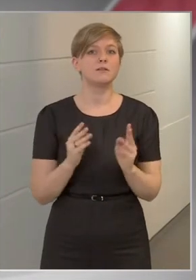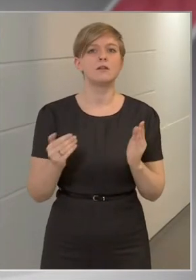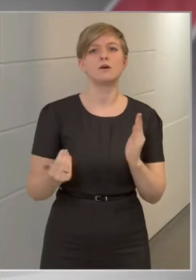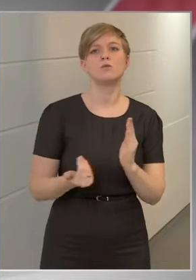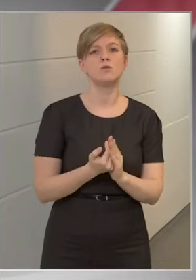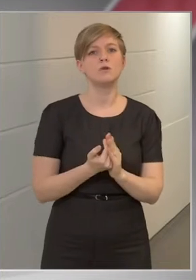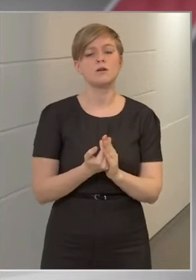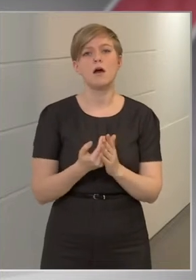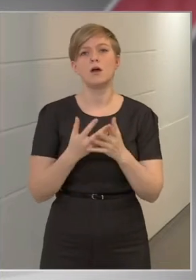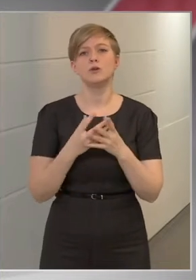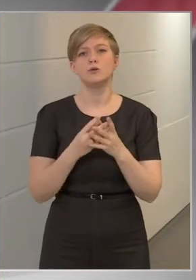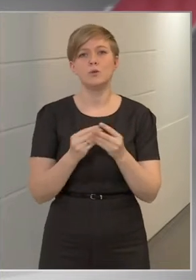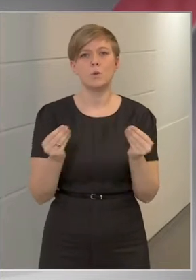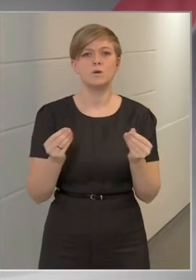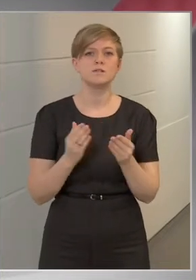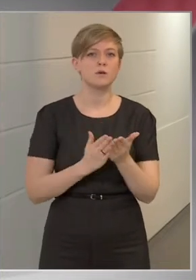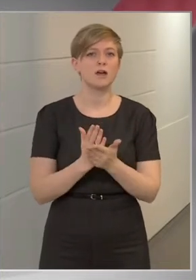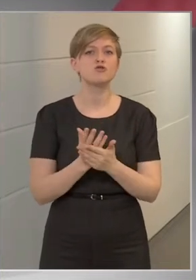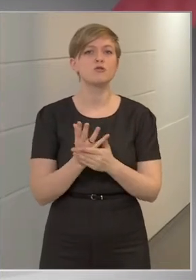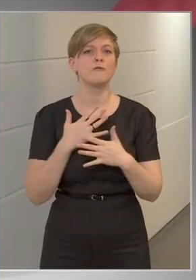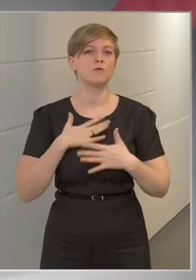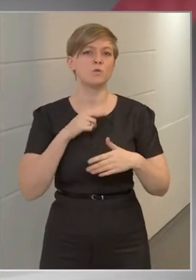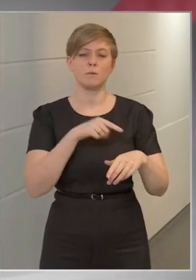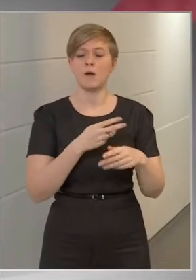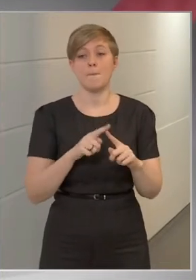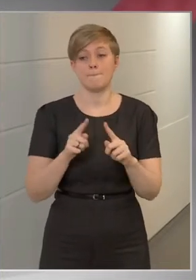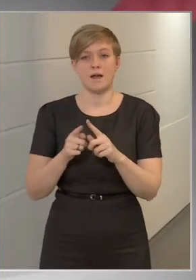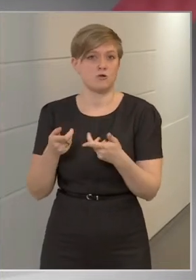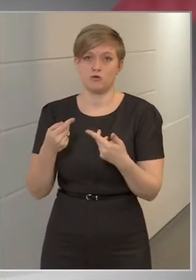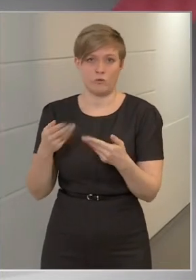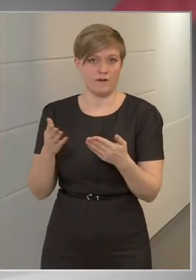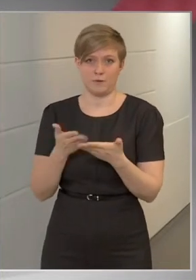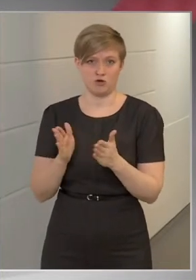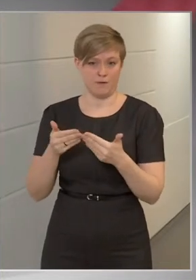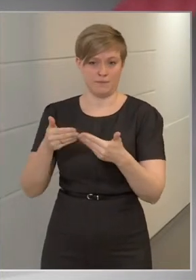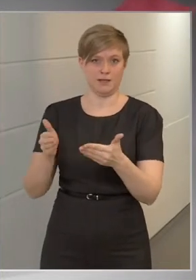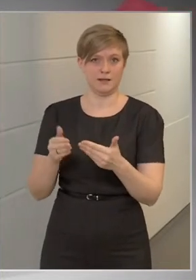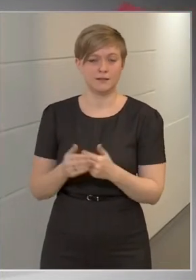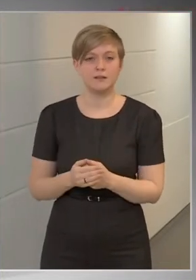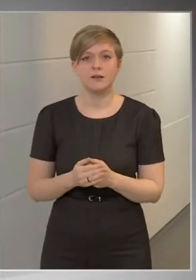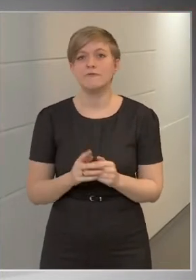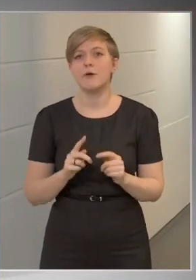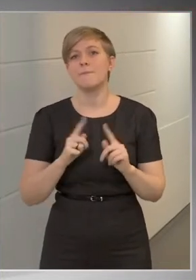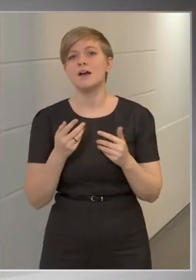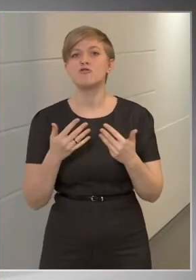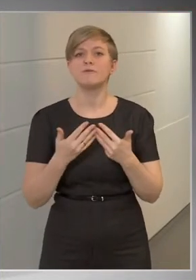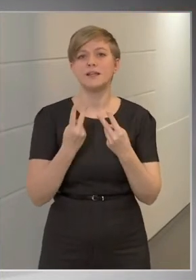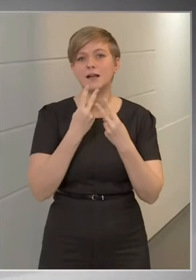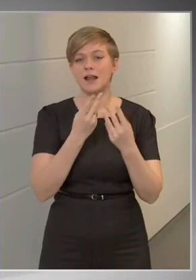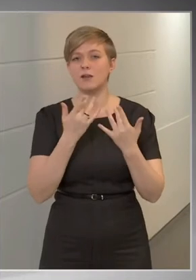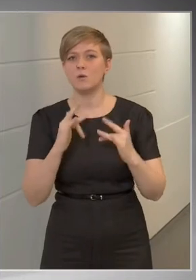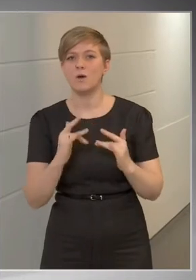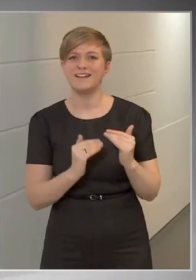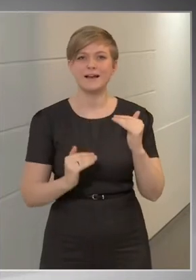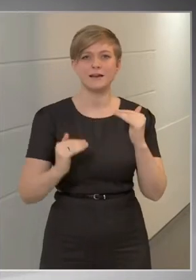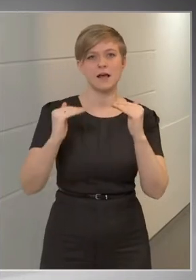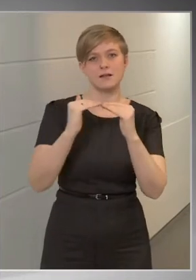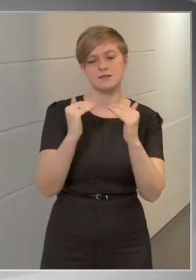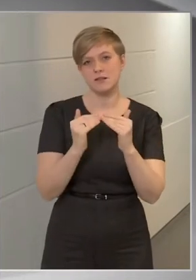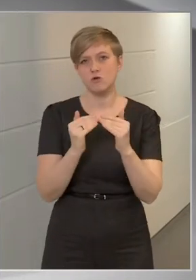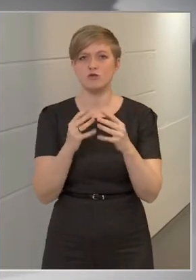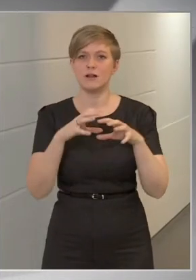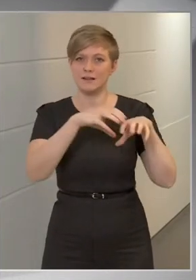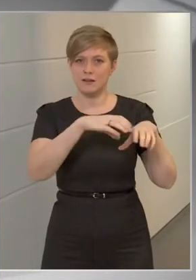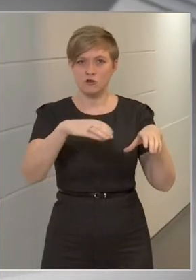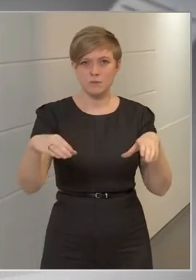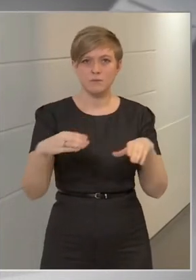újra a gyógyszolgáltatások a fürdőkben, ha semmi más nem nyit továbbra sem? Vagy éppenséggel más vendéglátóhelyek, rekreációs létesítmények